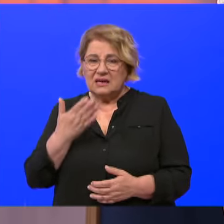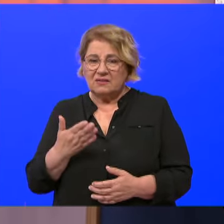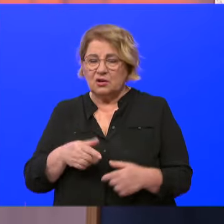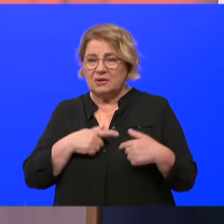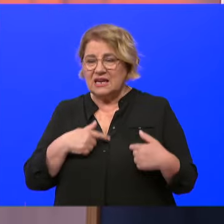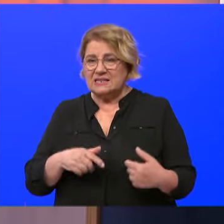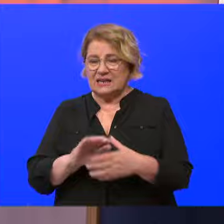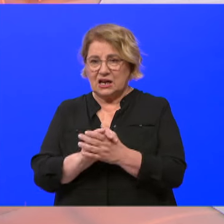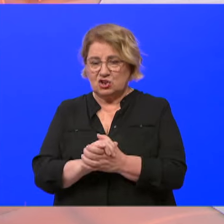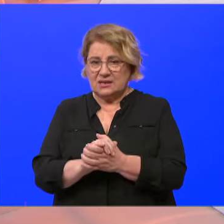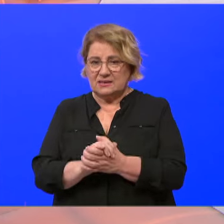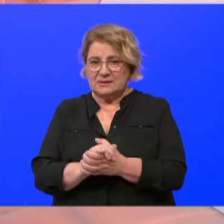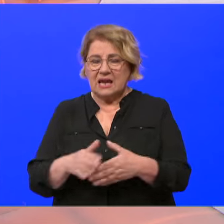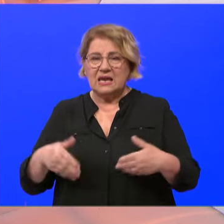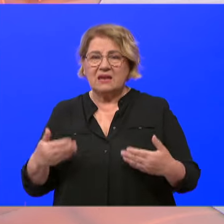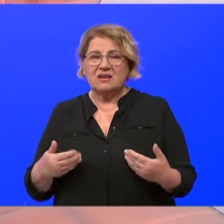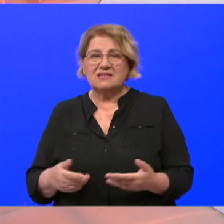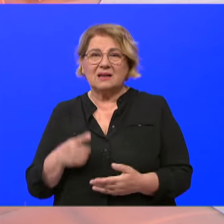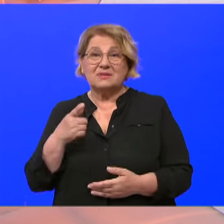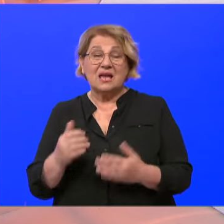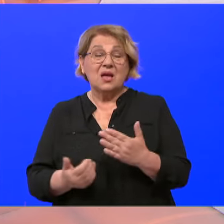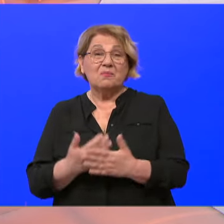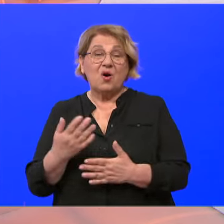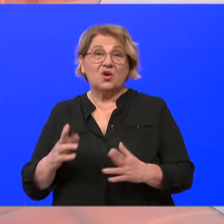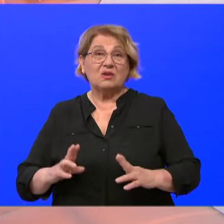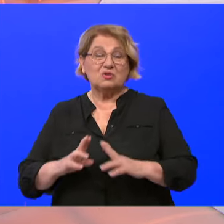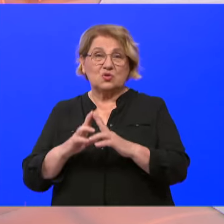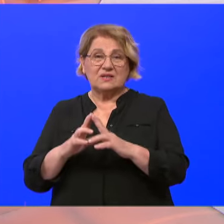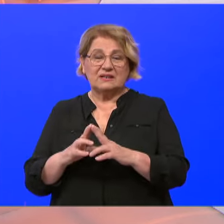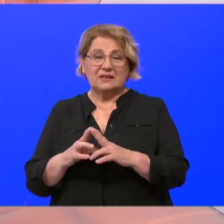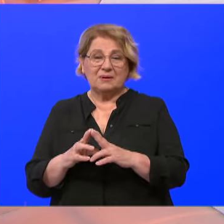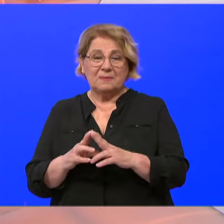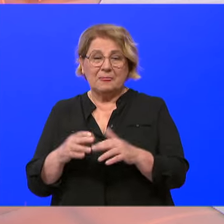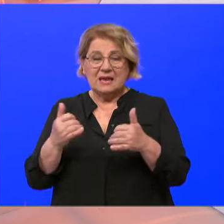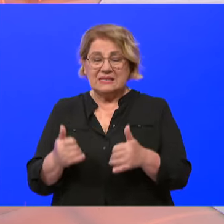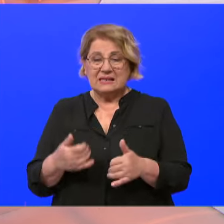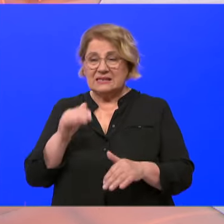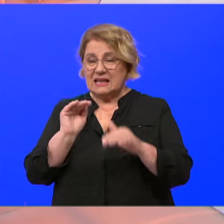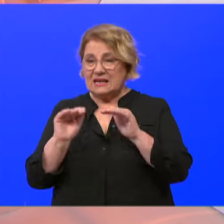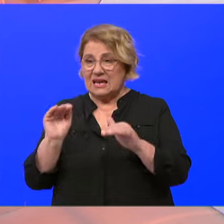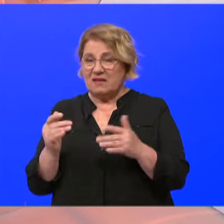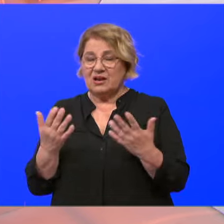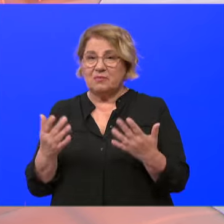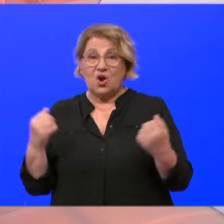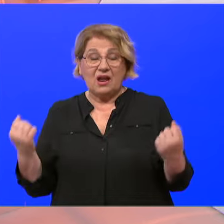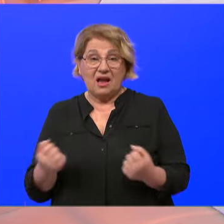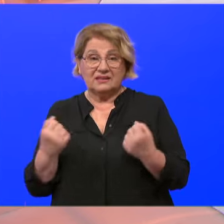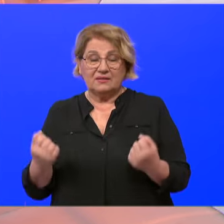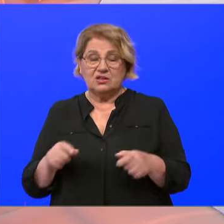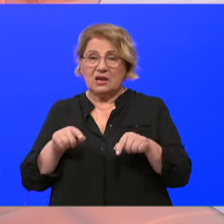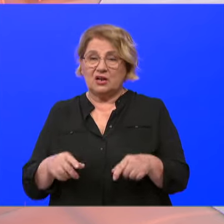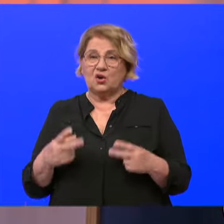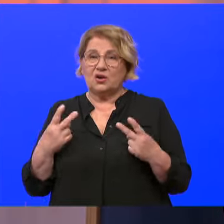iskrene čestitke i radujem se ponovnim susretima. Sad ste najavili neke brojne akcije, ali ono